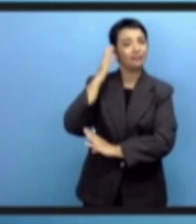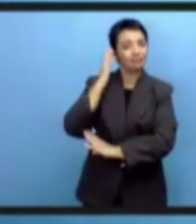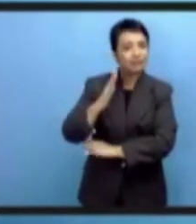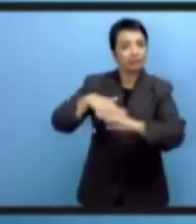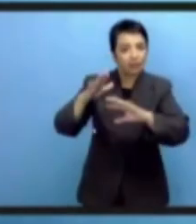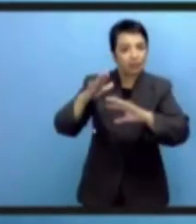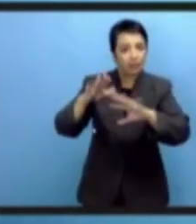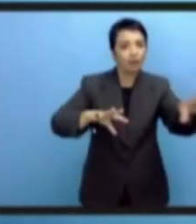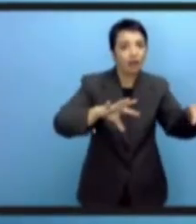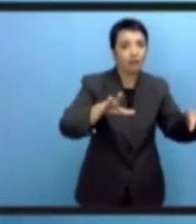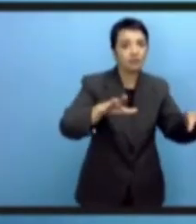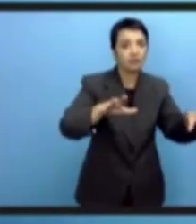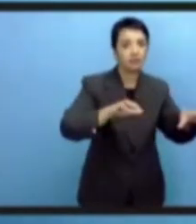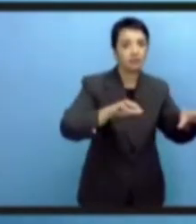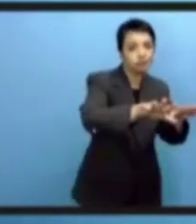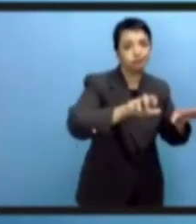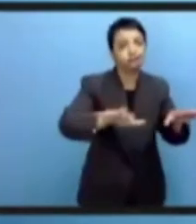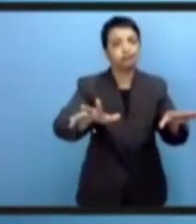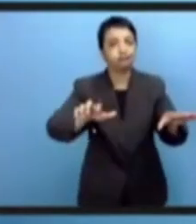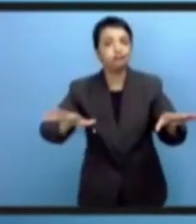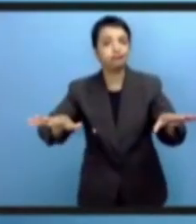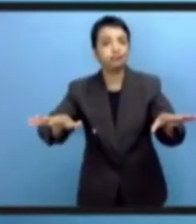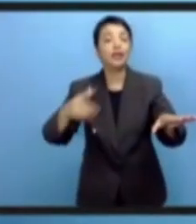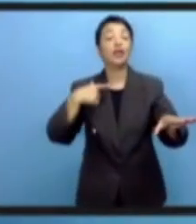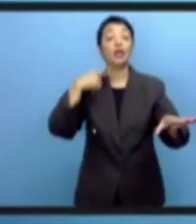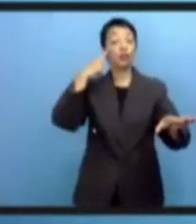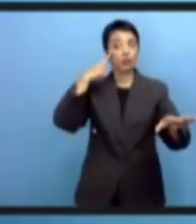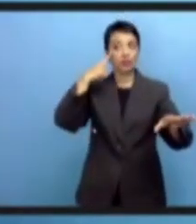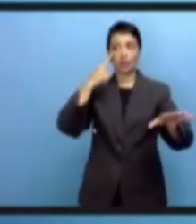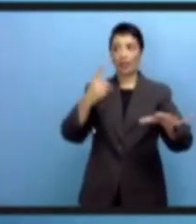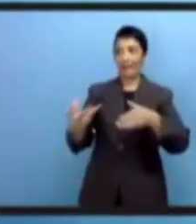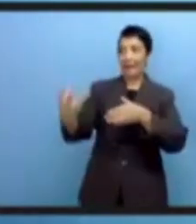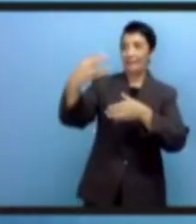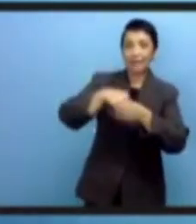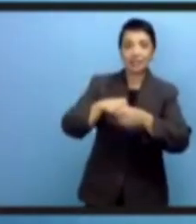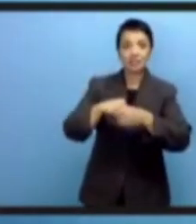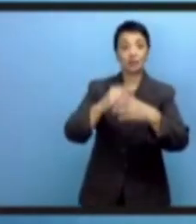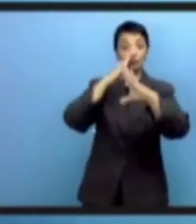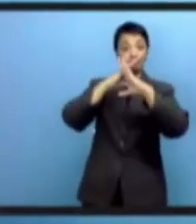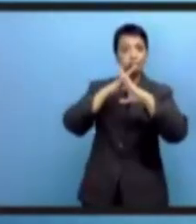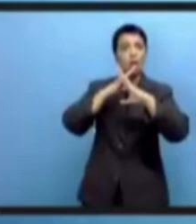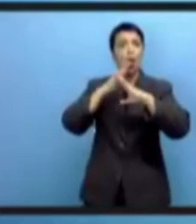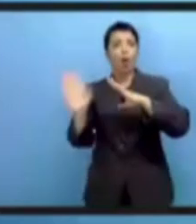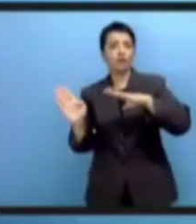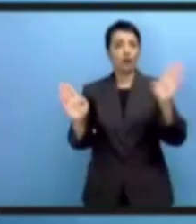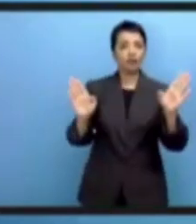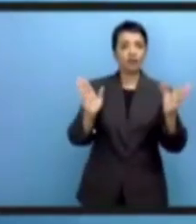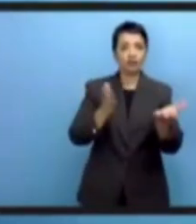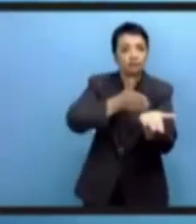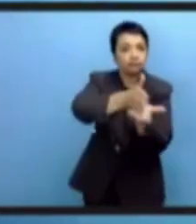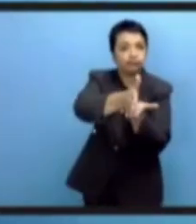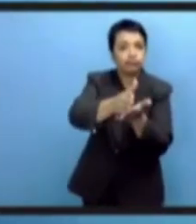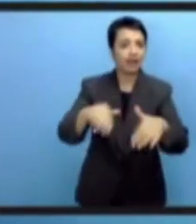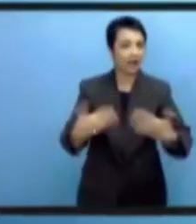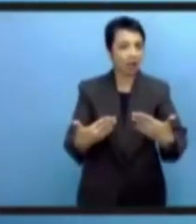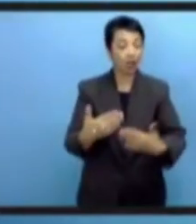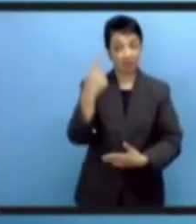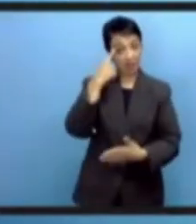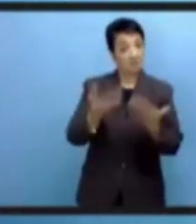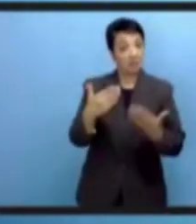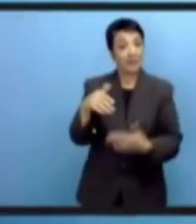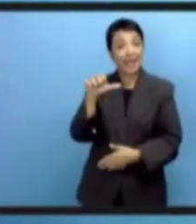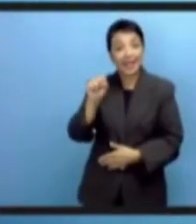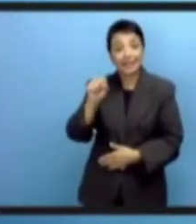поняли важность цифровой инфраструктуры. Нам необходимо распространять этот